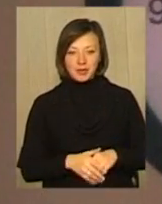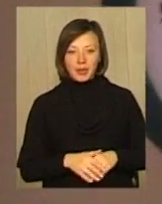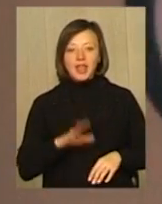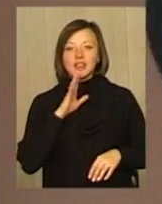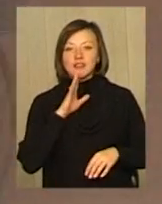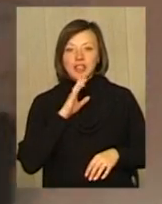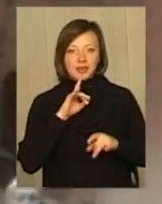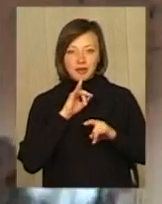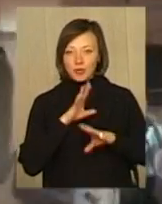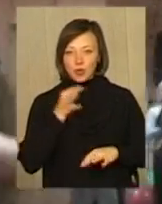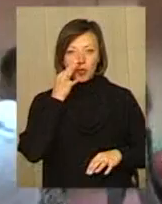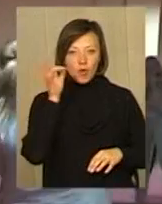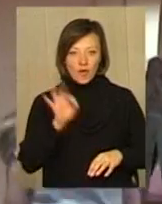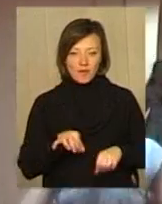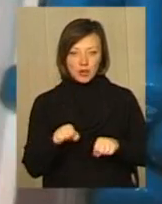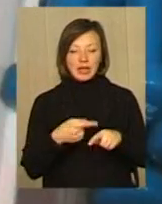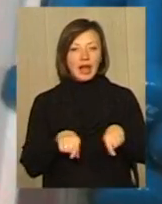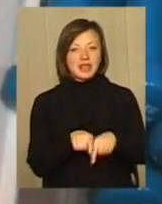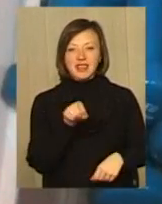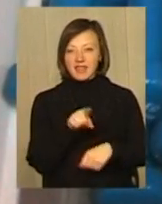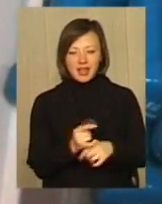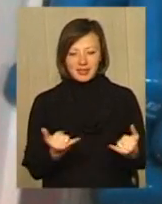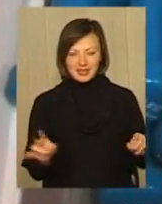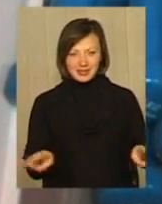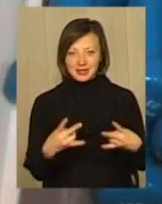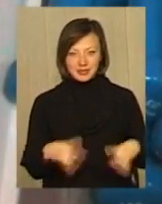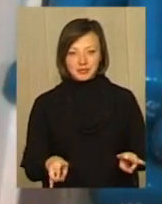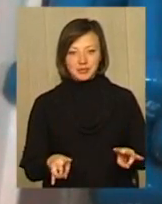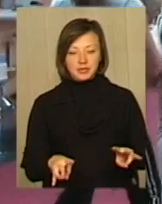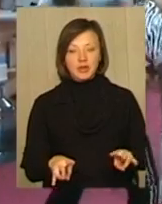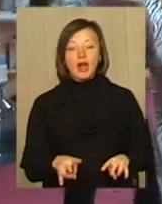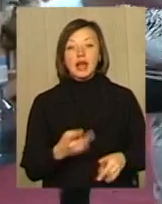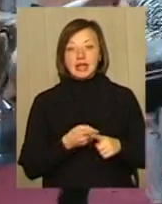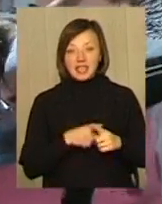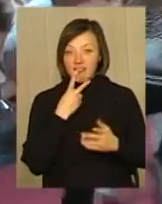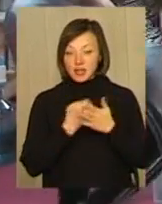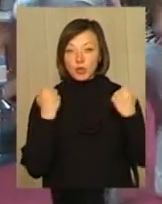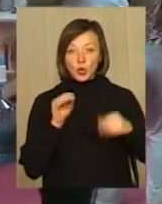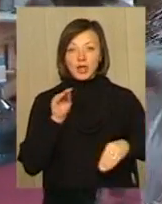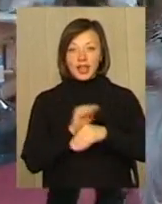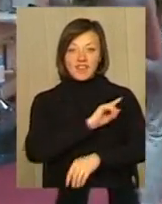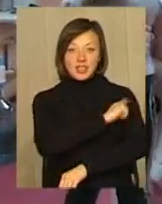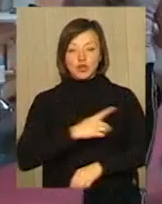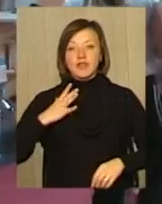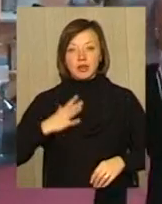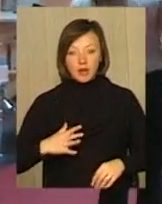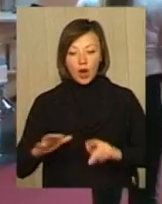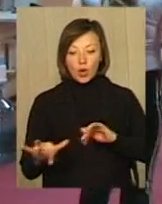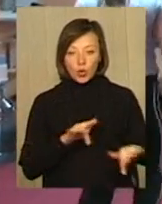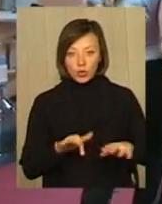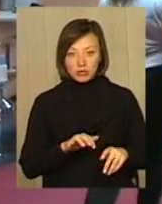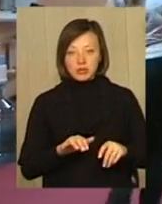дівчатка стануть профі у боксі. Таке завдання зовсім не на часі ні у них, ні в їхнього тренера. Аеробокс додає фізичної витривалості, координує рух,